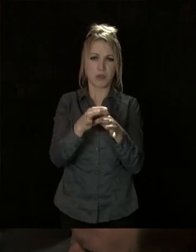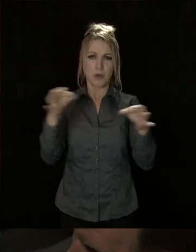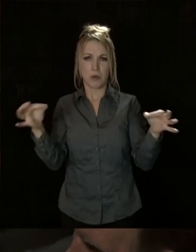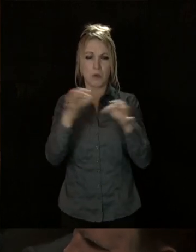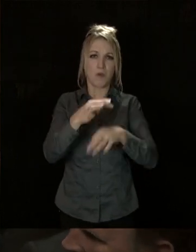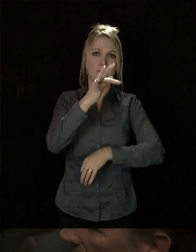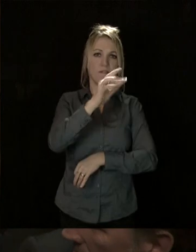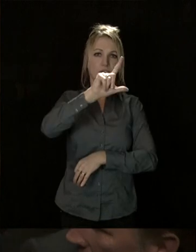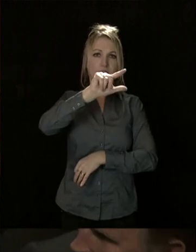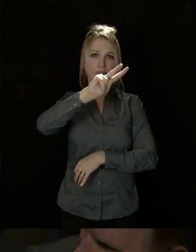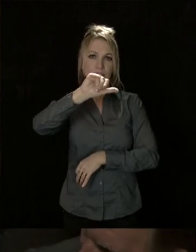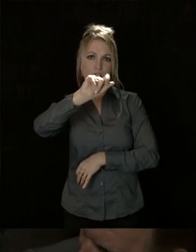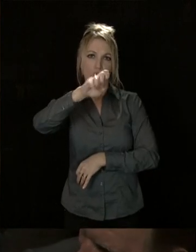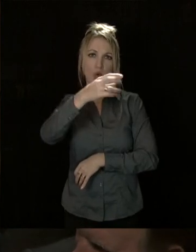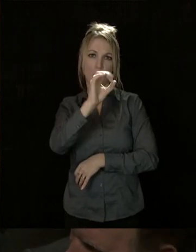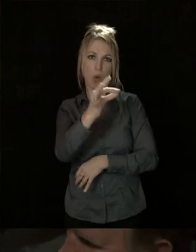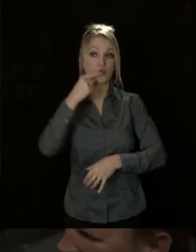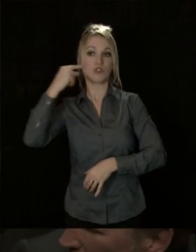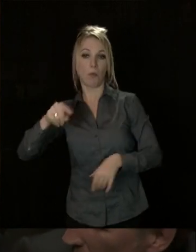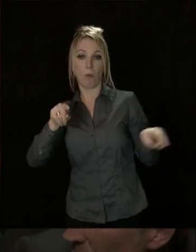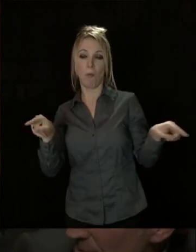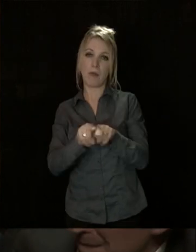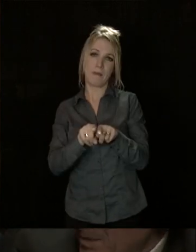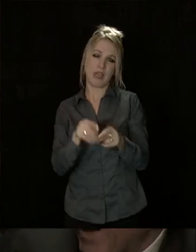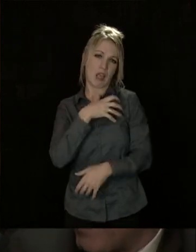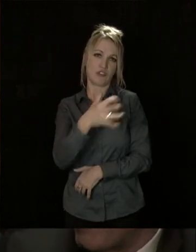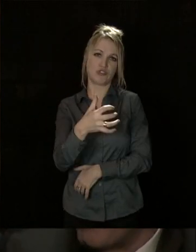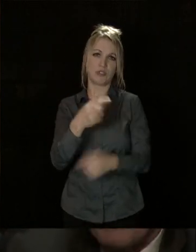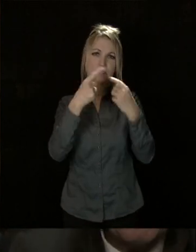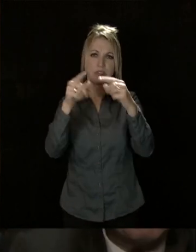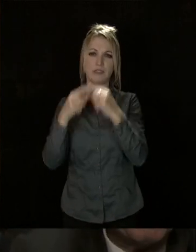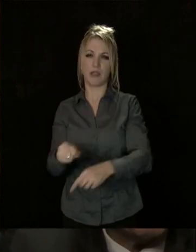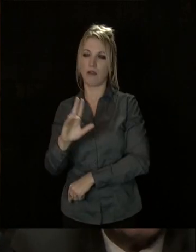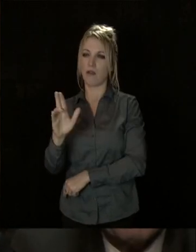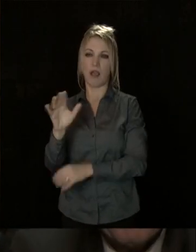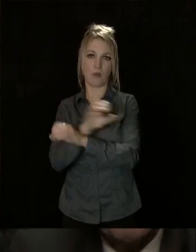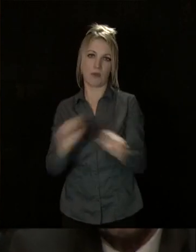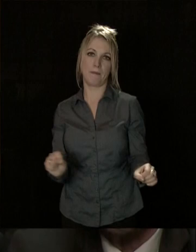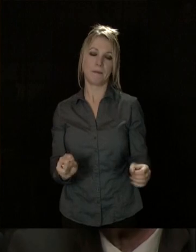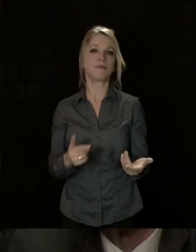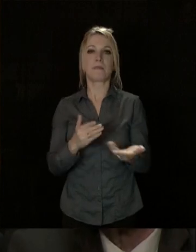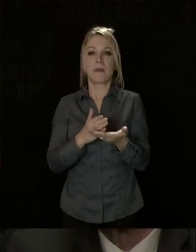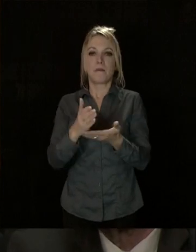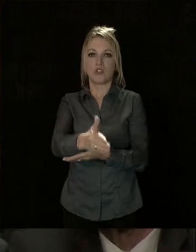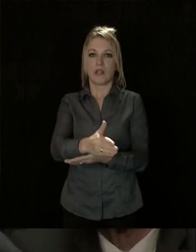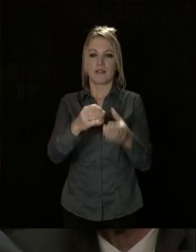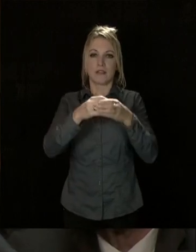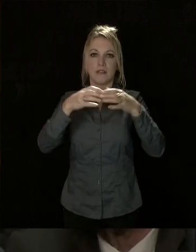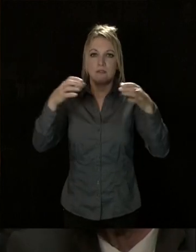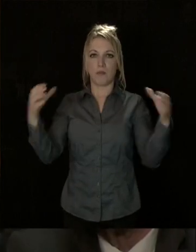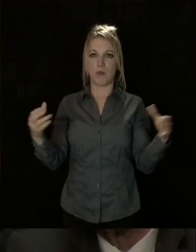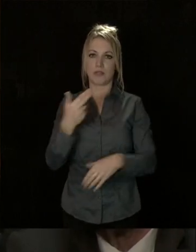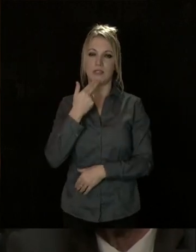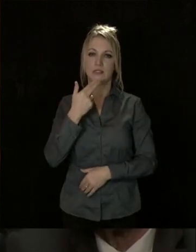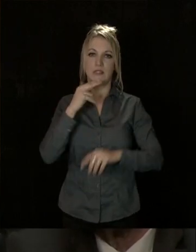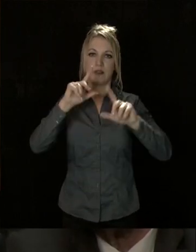Flavignereau à Dijon. Nous sommes riches d'une diversité remarquable. Elle est porteuse en réalité d'un développement de